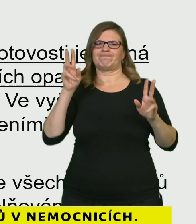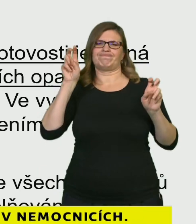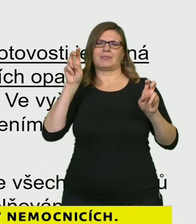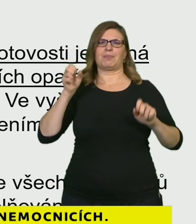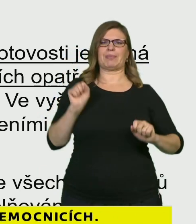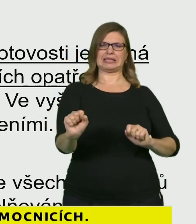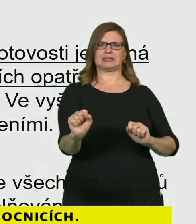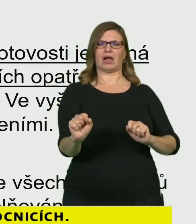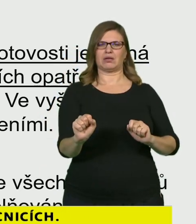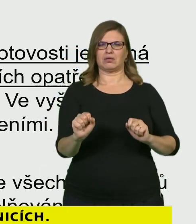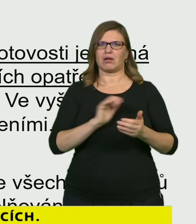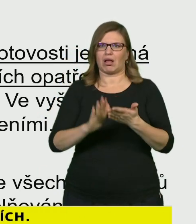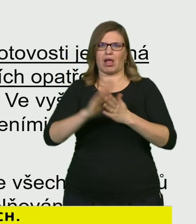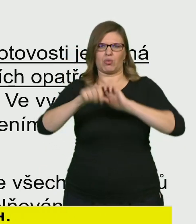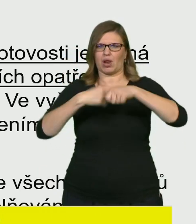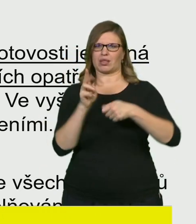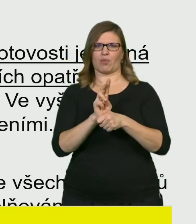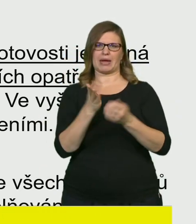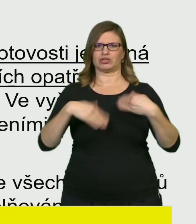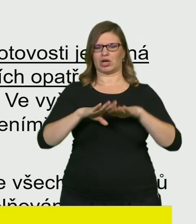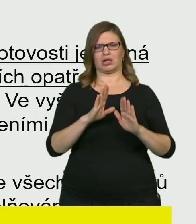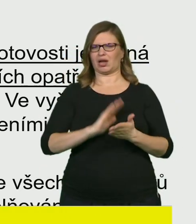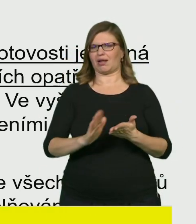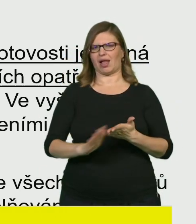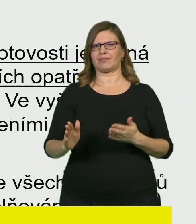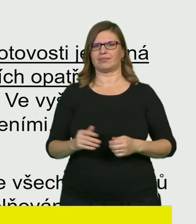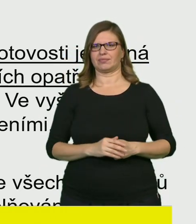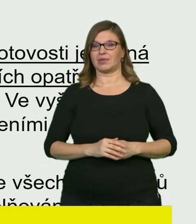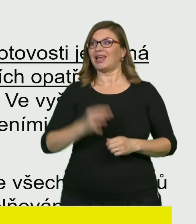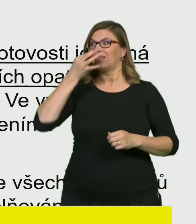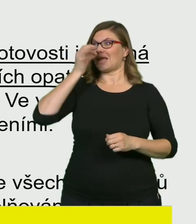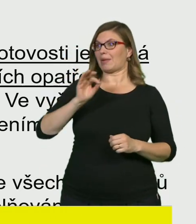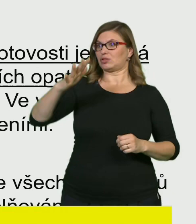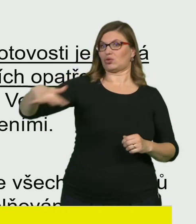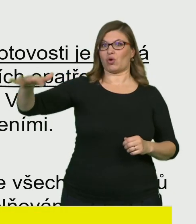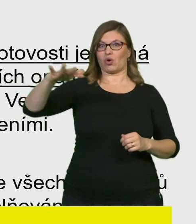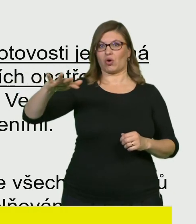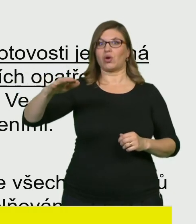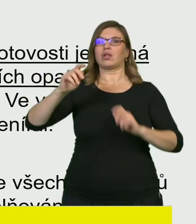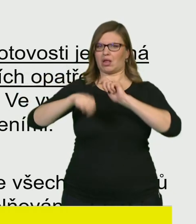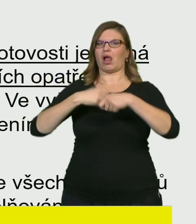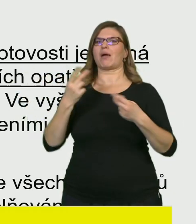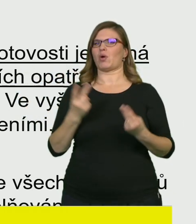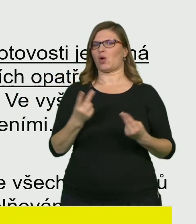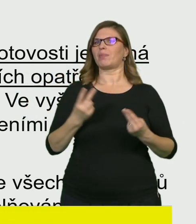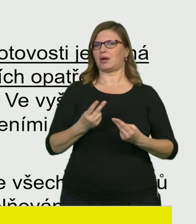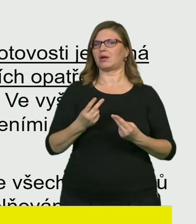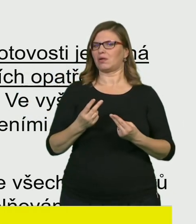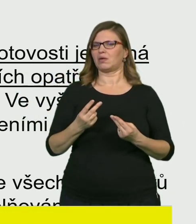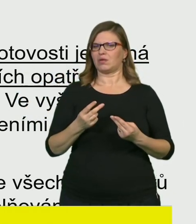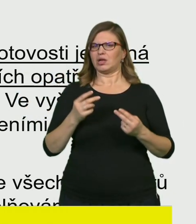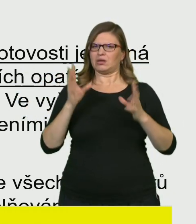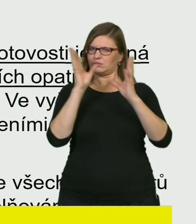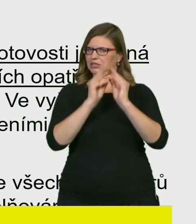Konec konců, berme si za příklad našeho velkého souseda, Německou republiku, kde se vlastně něco podobného v současné době děje.